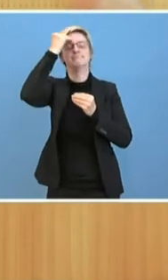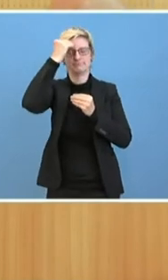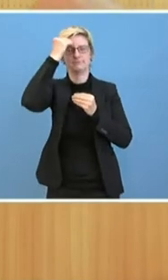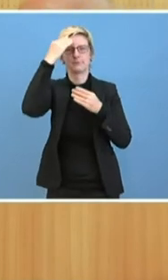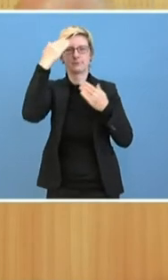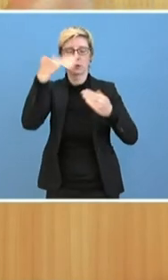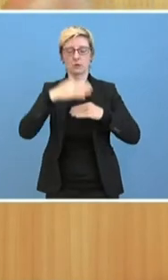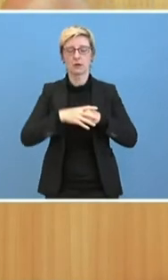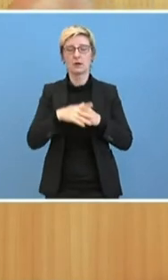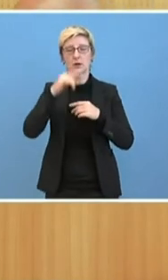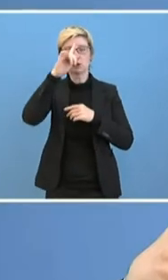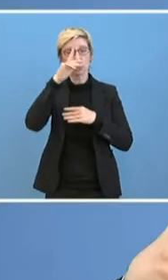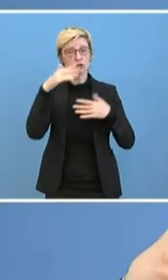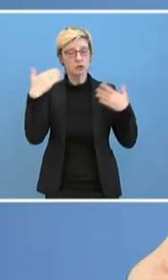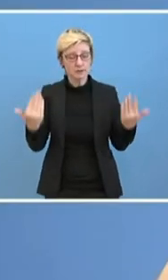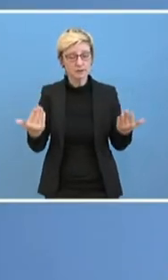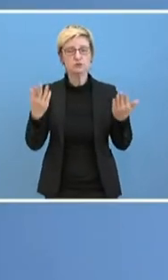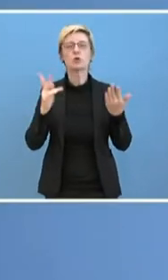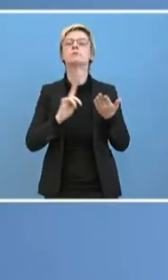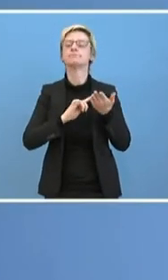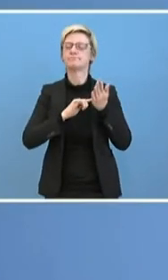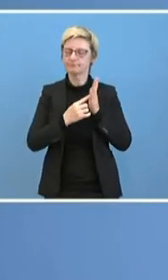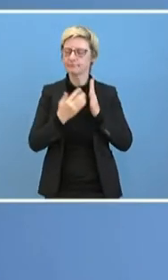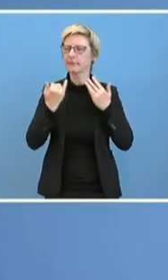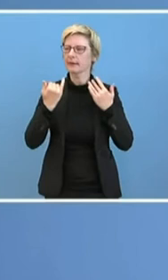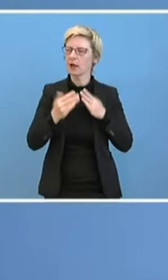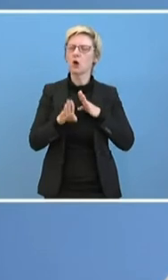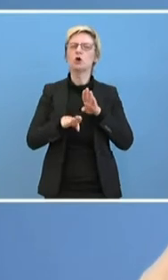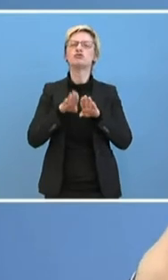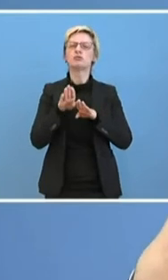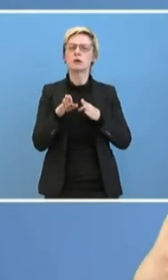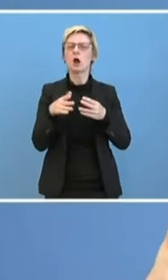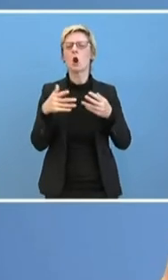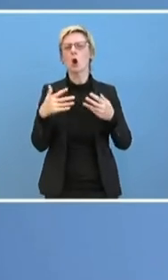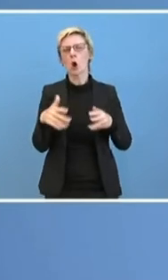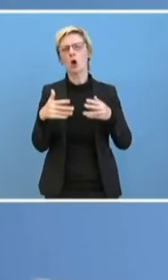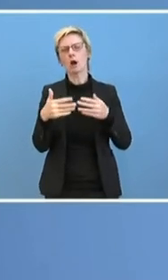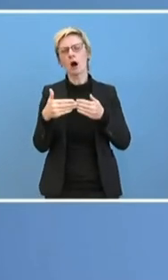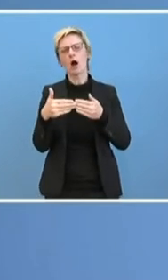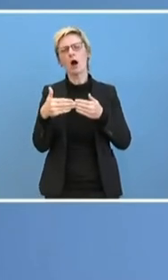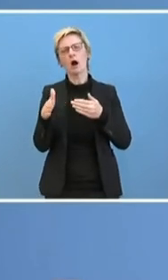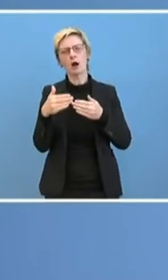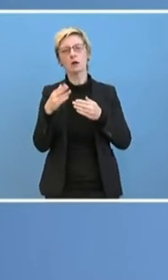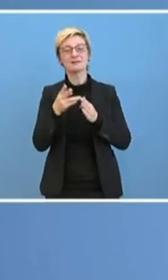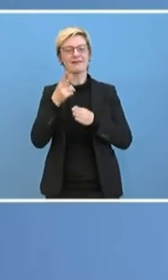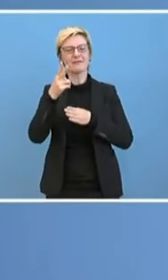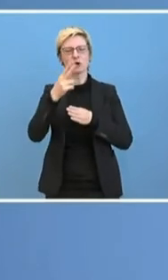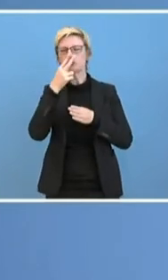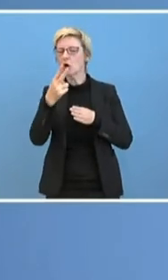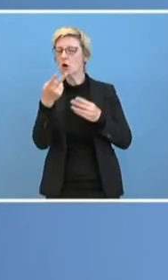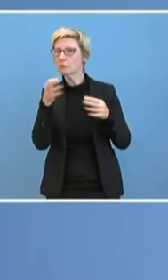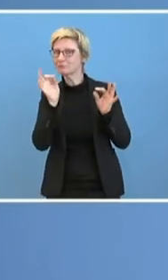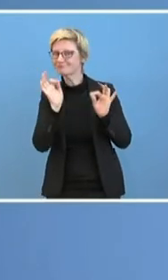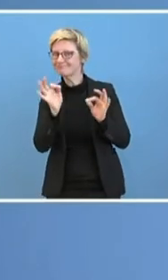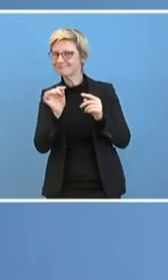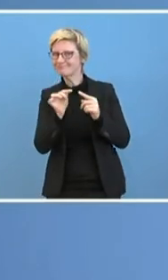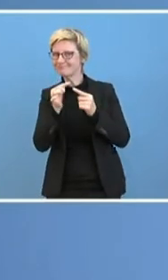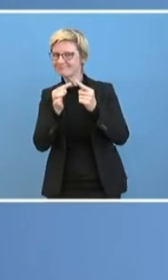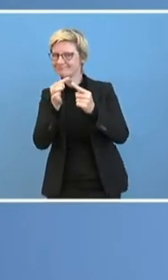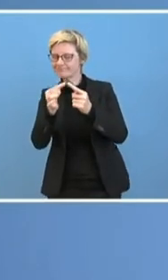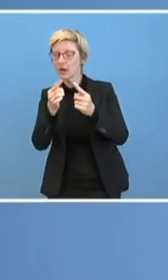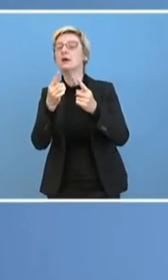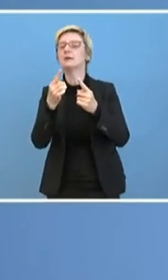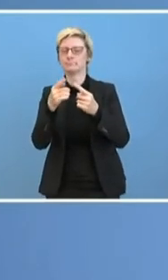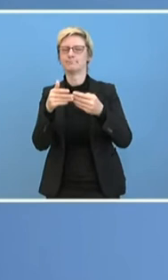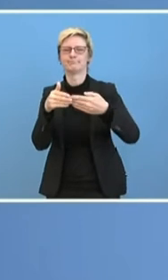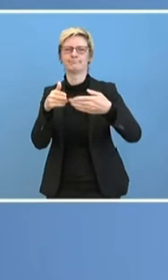haben, zu sagen, wir machen schrittweise erste Lockerungen, schauen nach zwei Wochen, weil wir dann auch in der Entwicklung der Infektionszahlen einen ersten